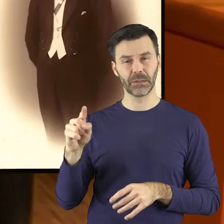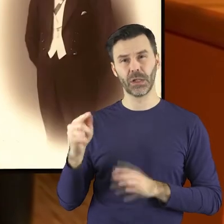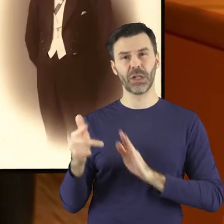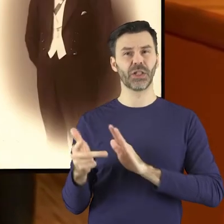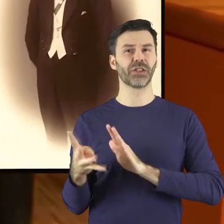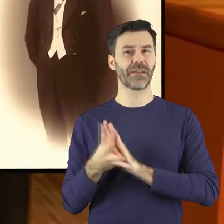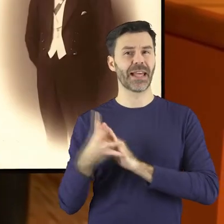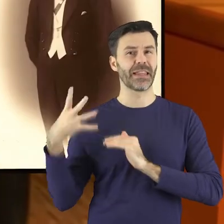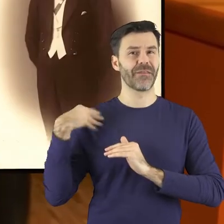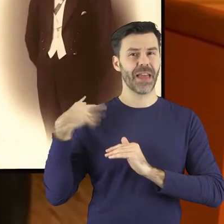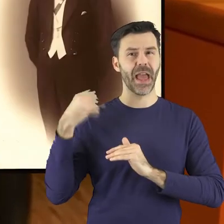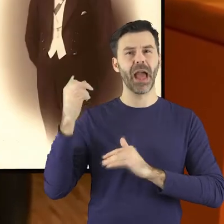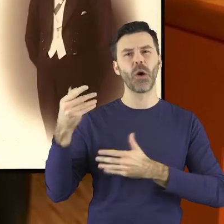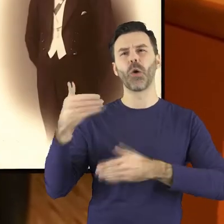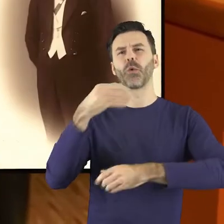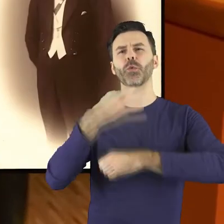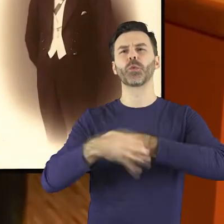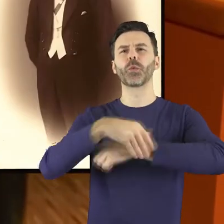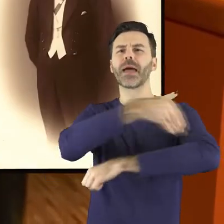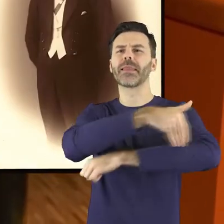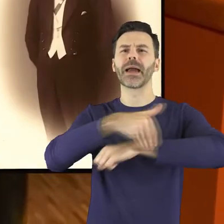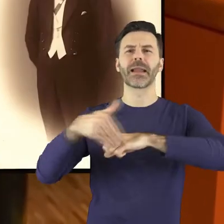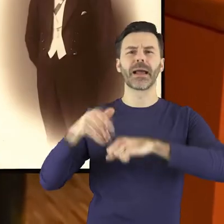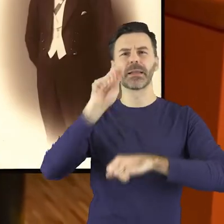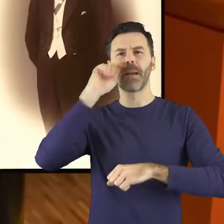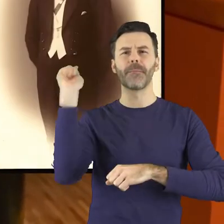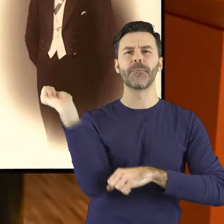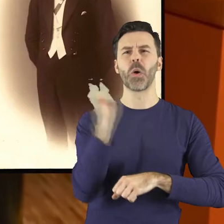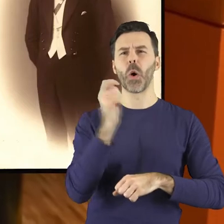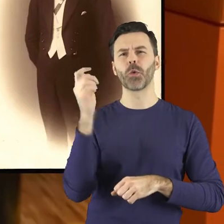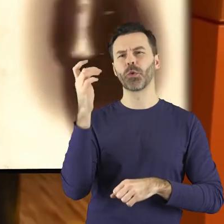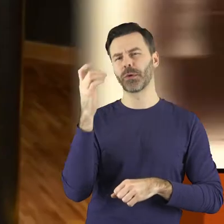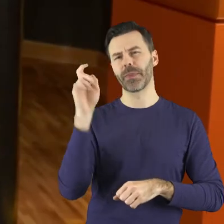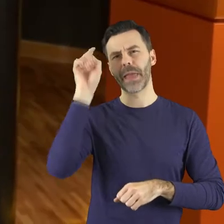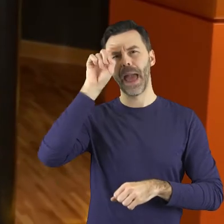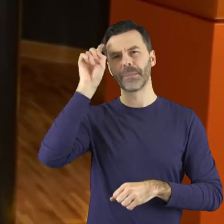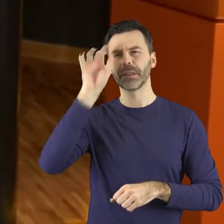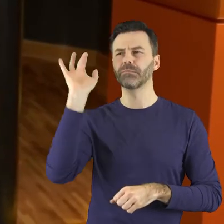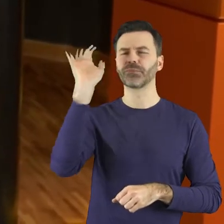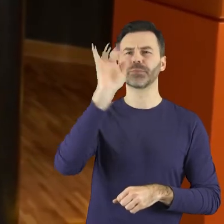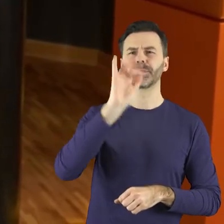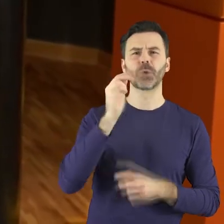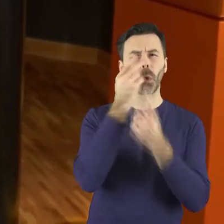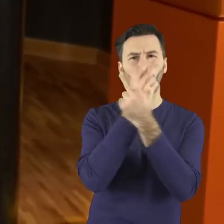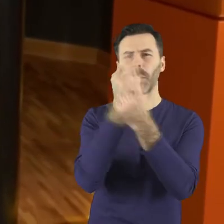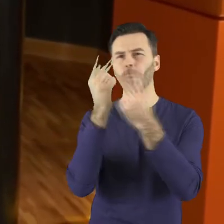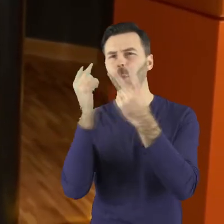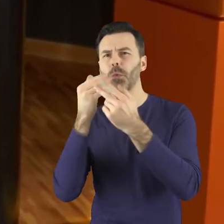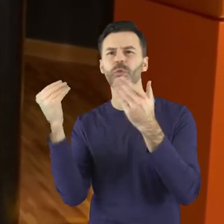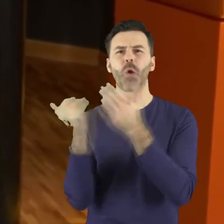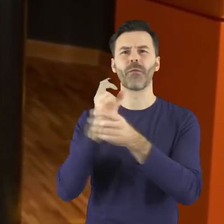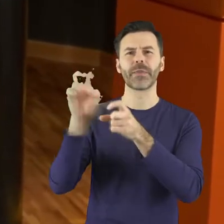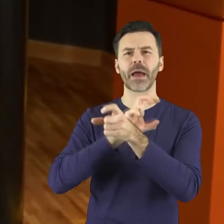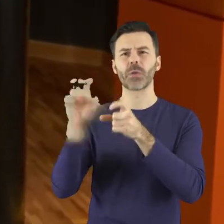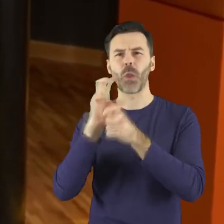XIX wieku studiował za granicą, podróżował po Niemczech, odwiedzając różne farbiarnie, zapoznając się tam też z nowymi